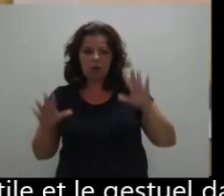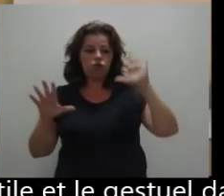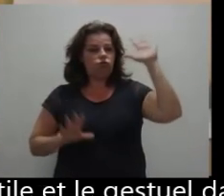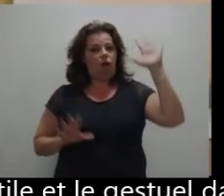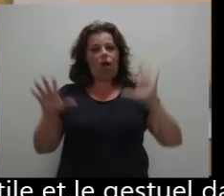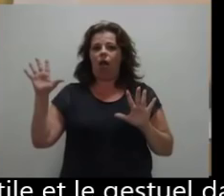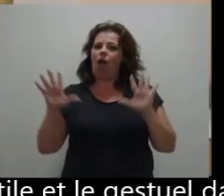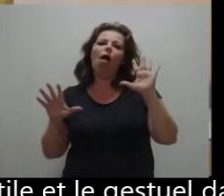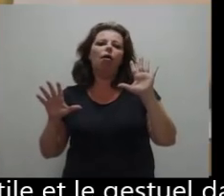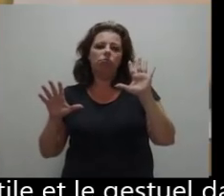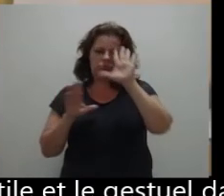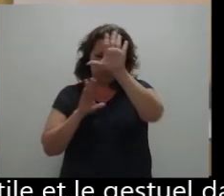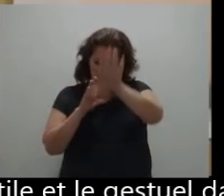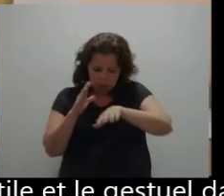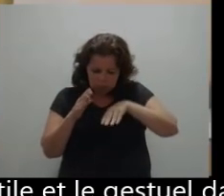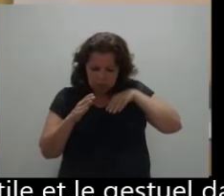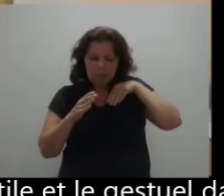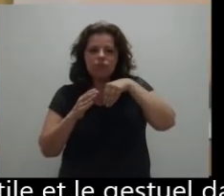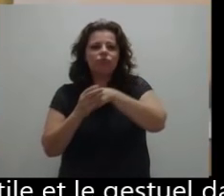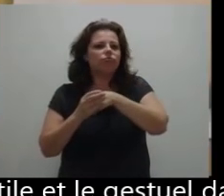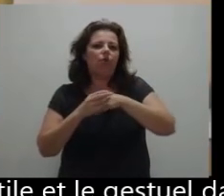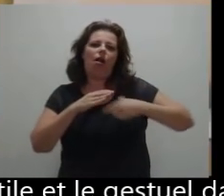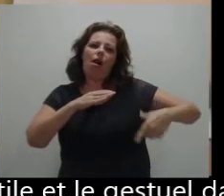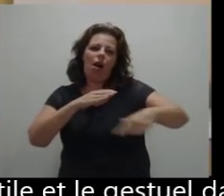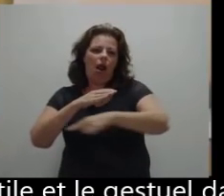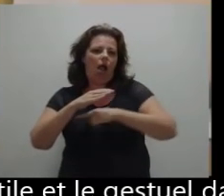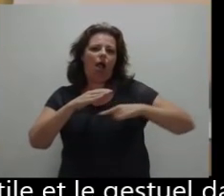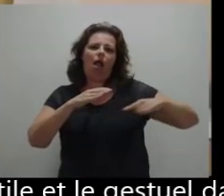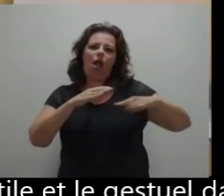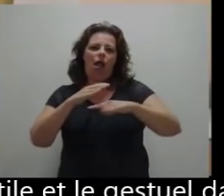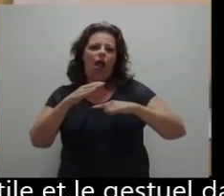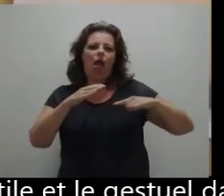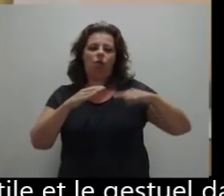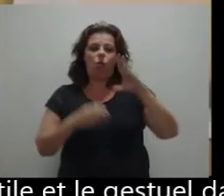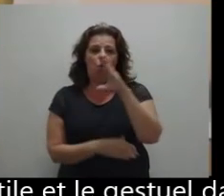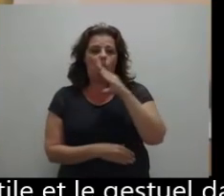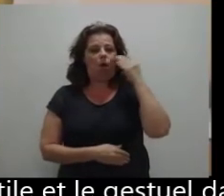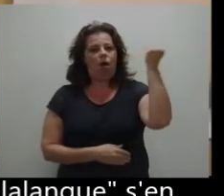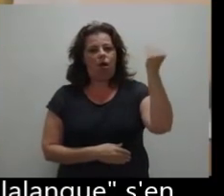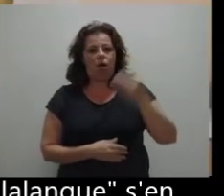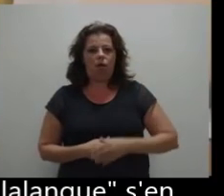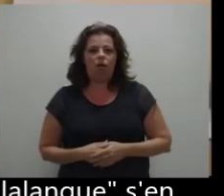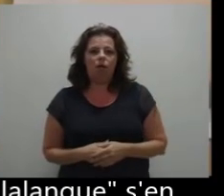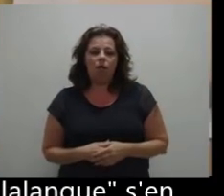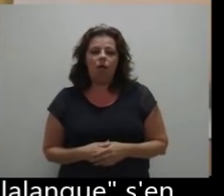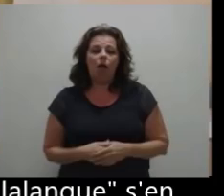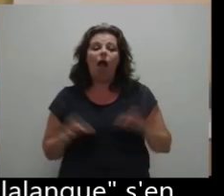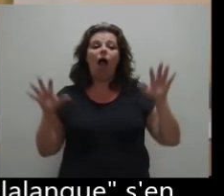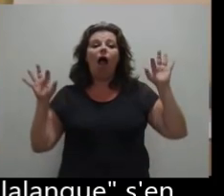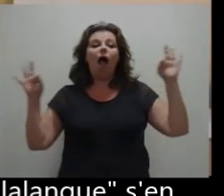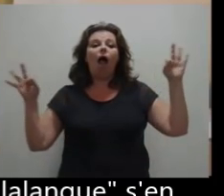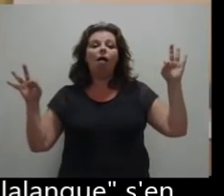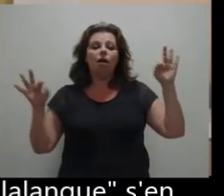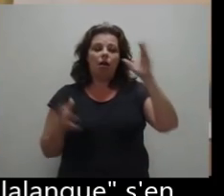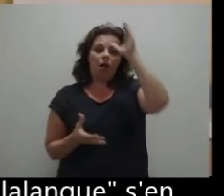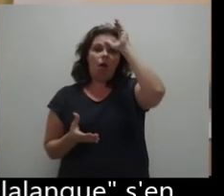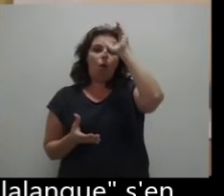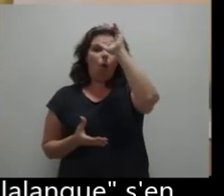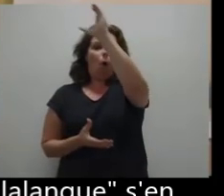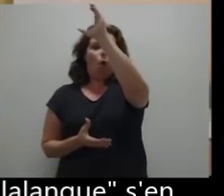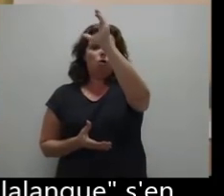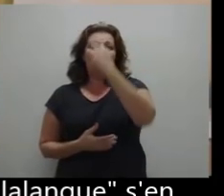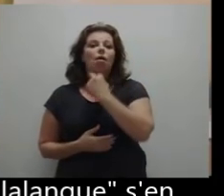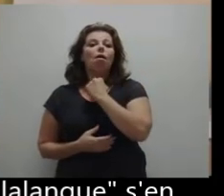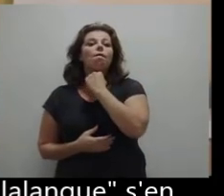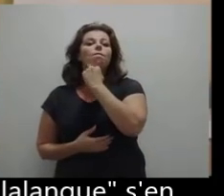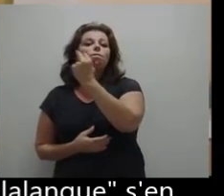dans notre propre vie langagère. La question de la voix et de la langue